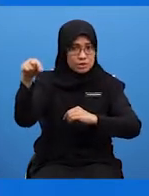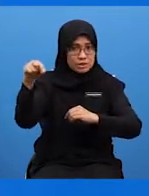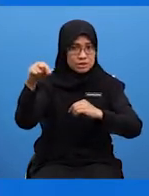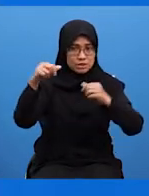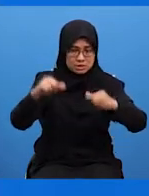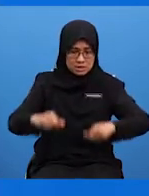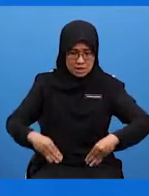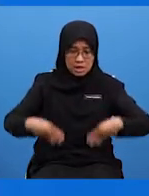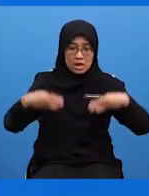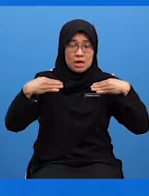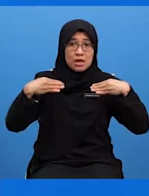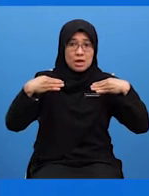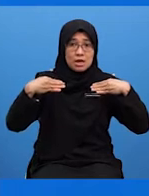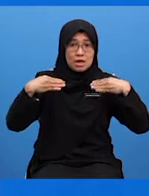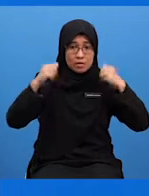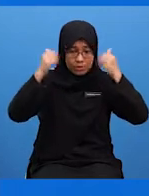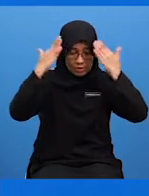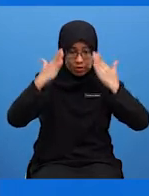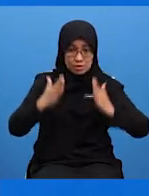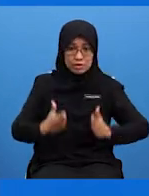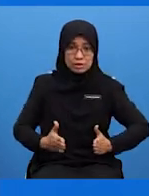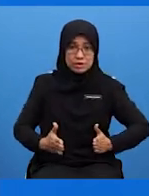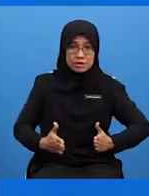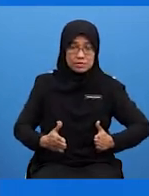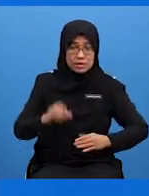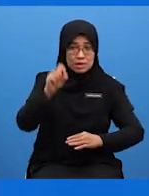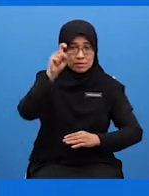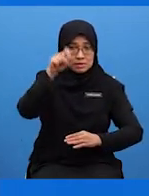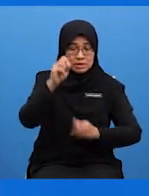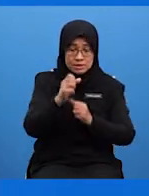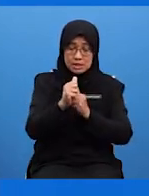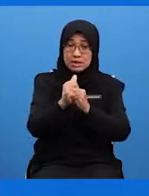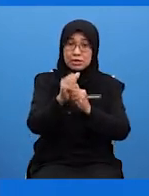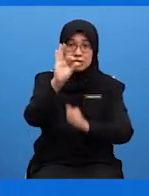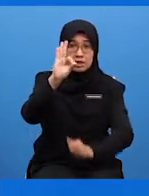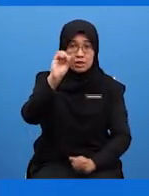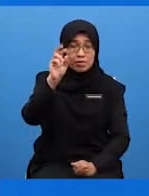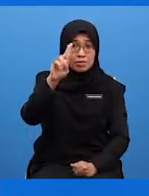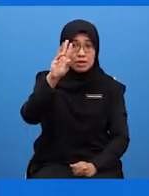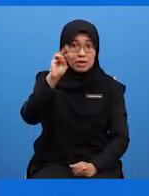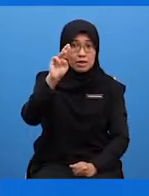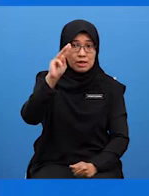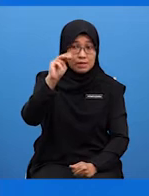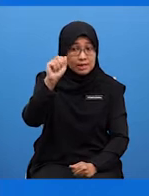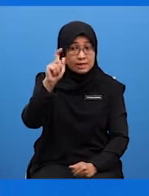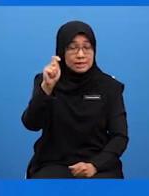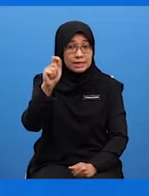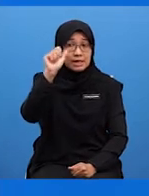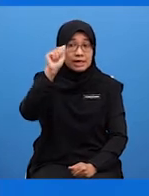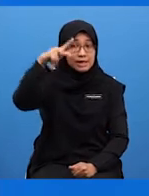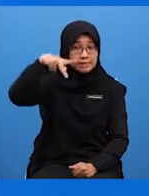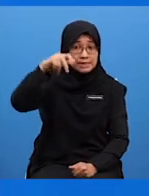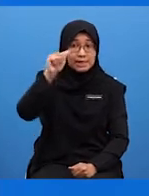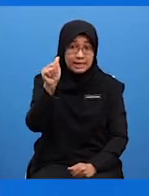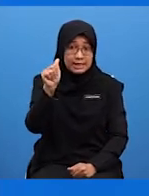Iaitu format APA Bukan apa Ya, APA APA itu ya Jadi apa